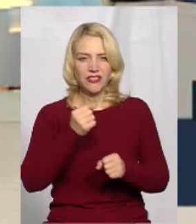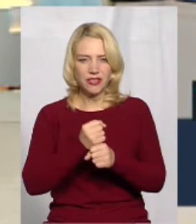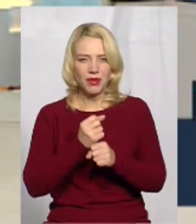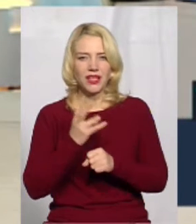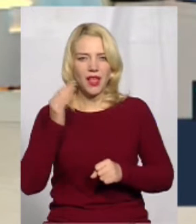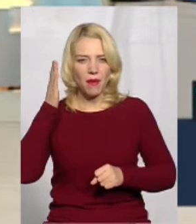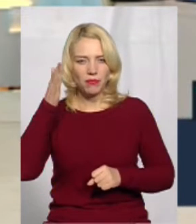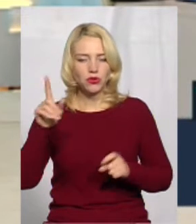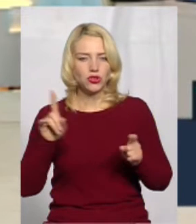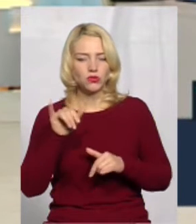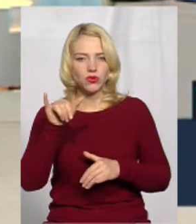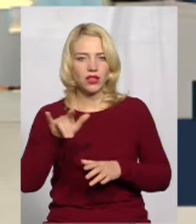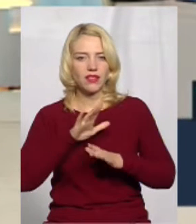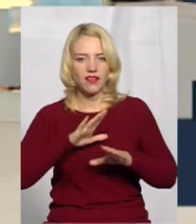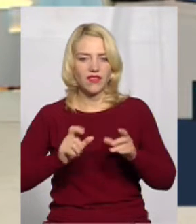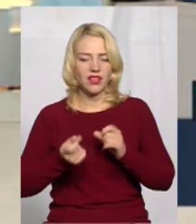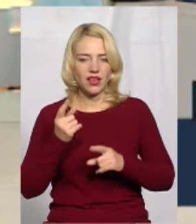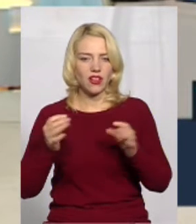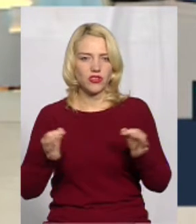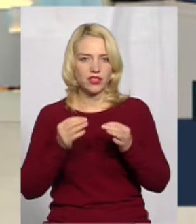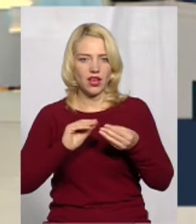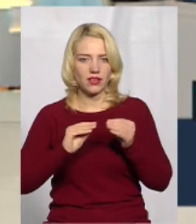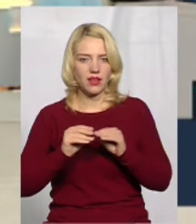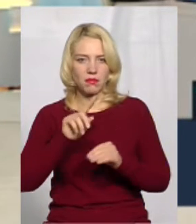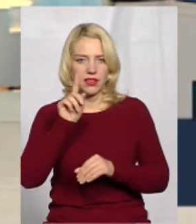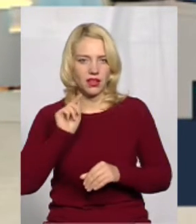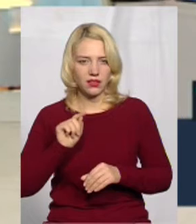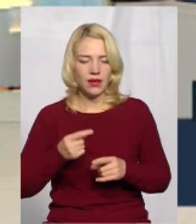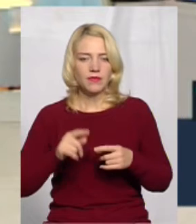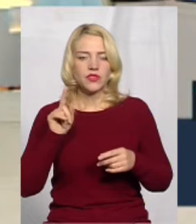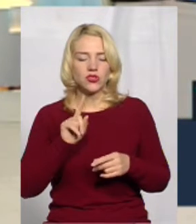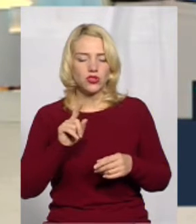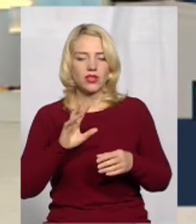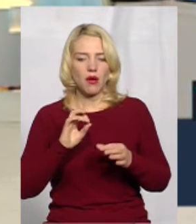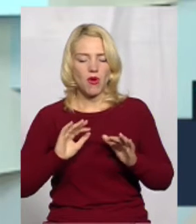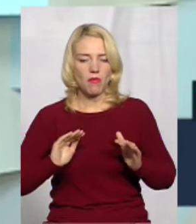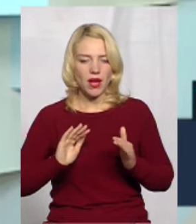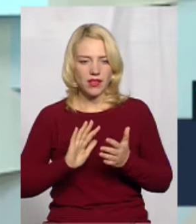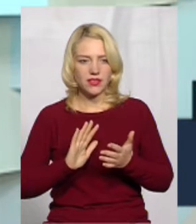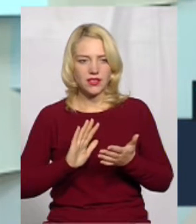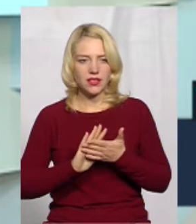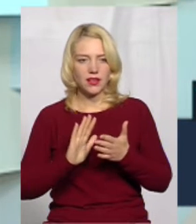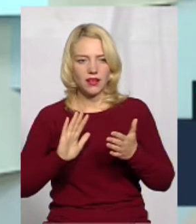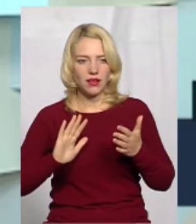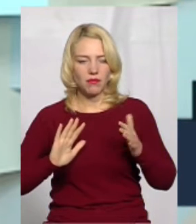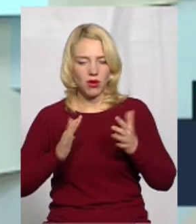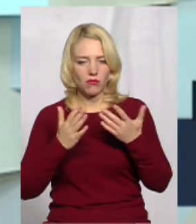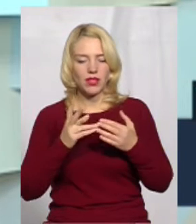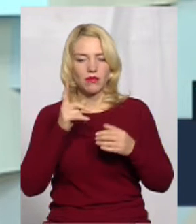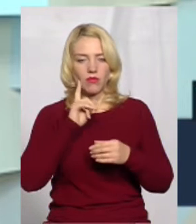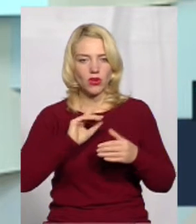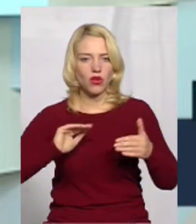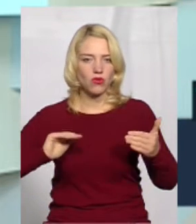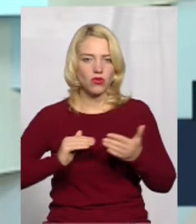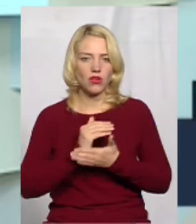на майбутнє, щоб в нього не виникало ніяких питань. Хоча на момент, поки не оновлений генеральний план і після